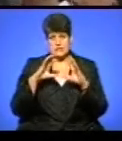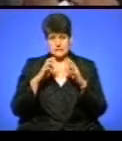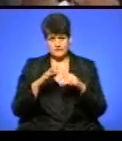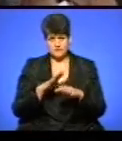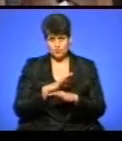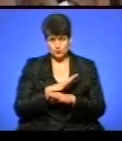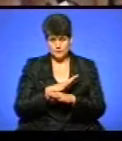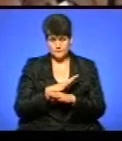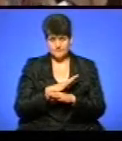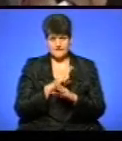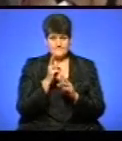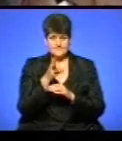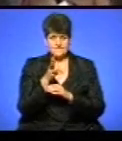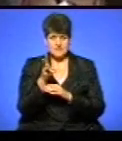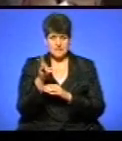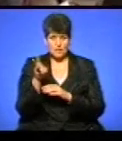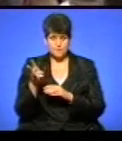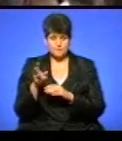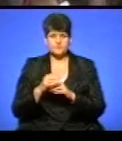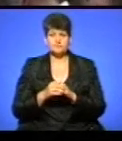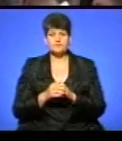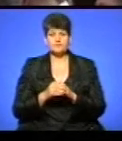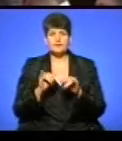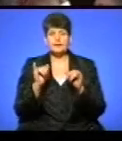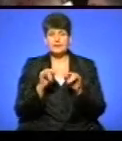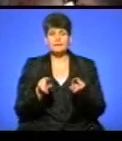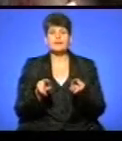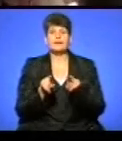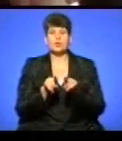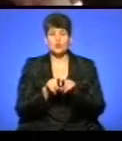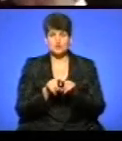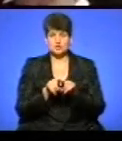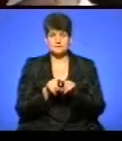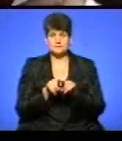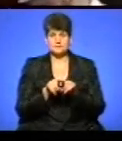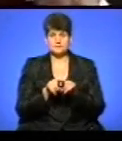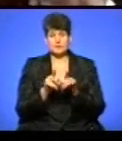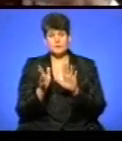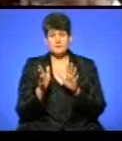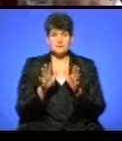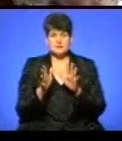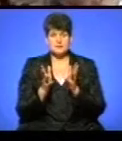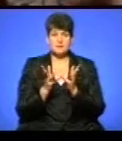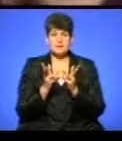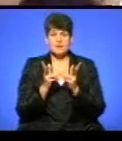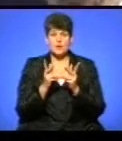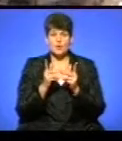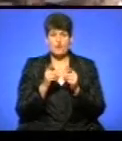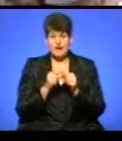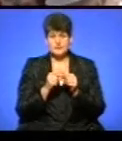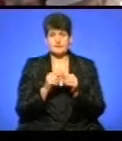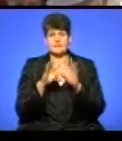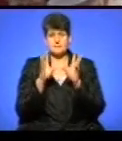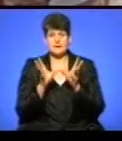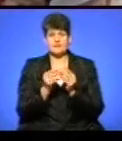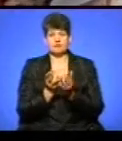відео. І також, якщо більш-менш підрахувати загальну